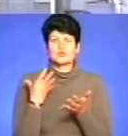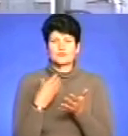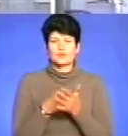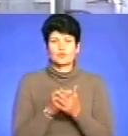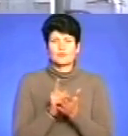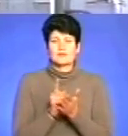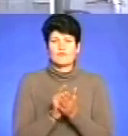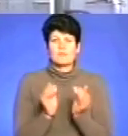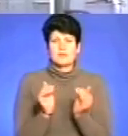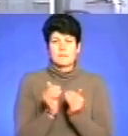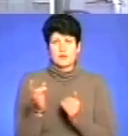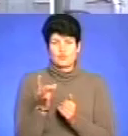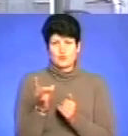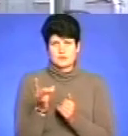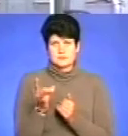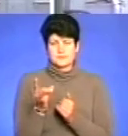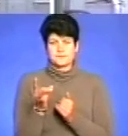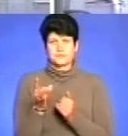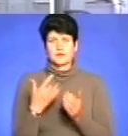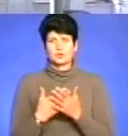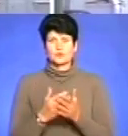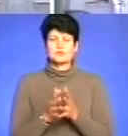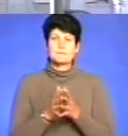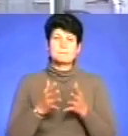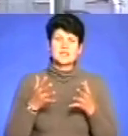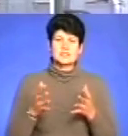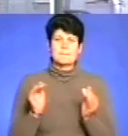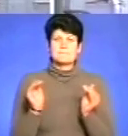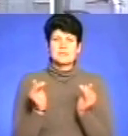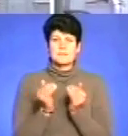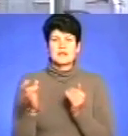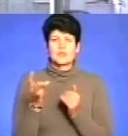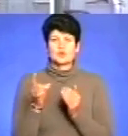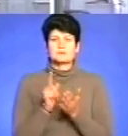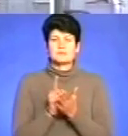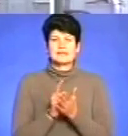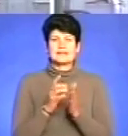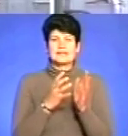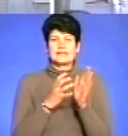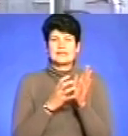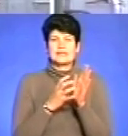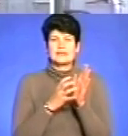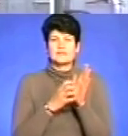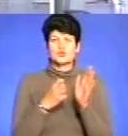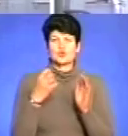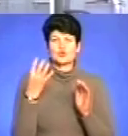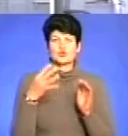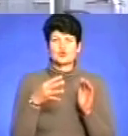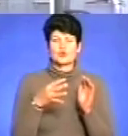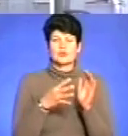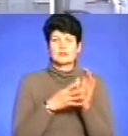їм пенсію в мінімальному розмірі. Тобто, збільшилося мінімальний розмір пенсії з 949 до